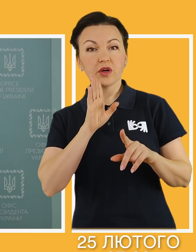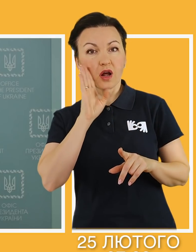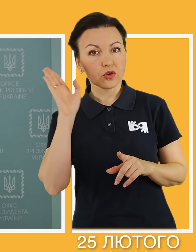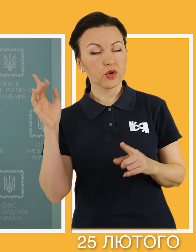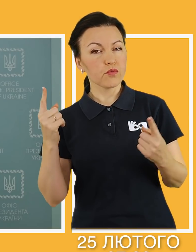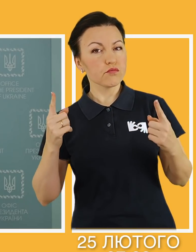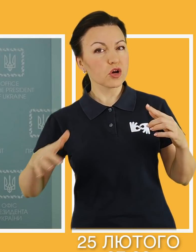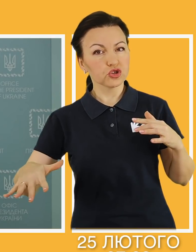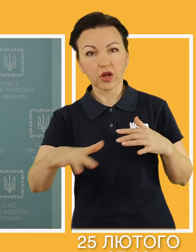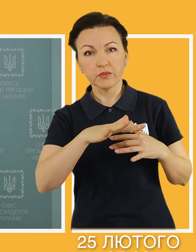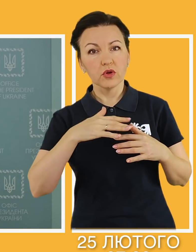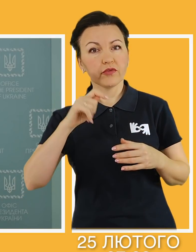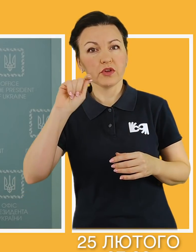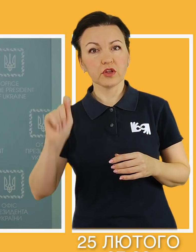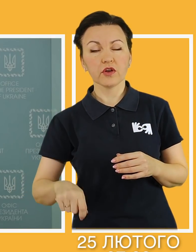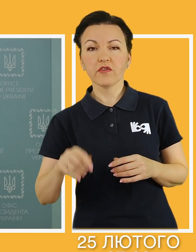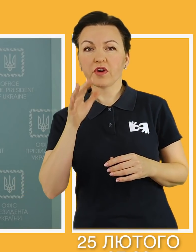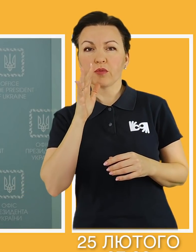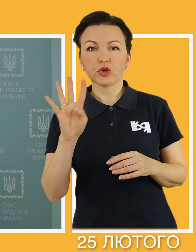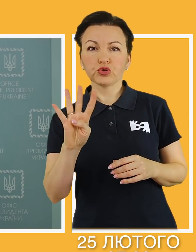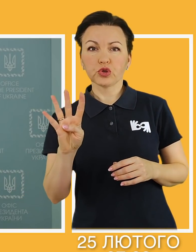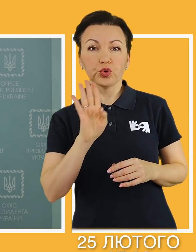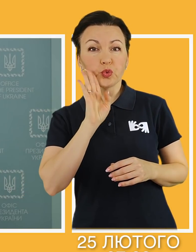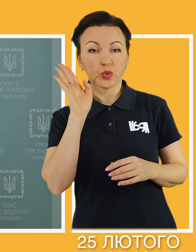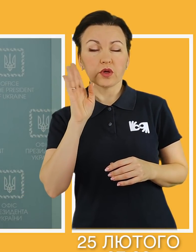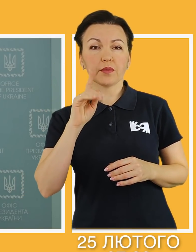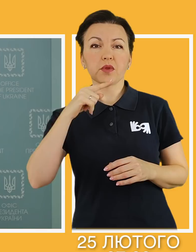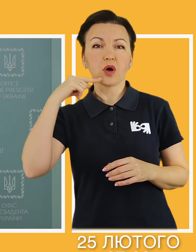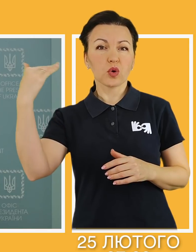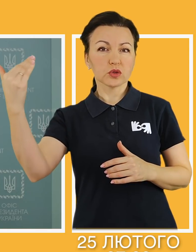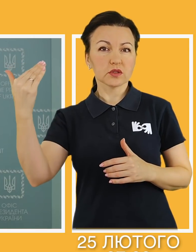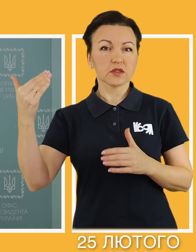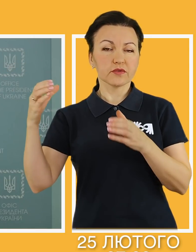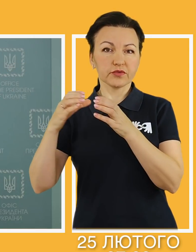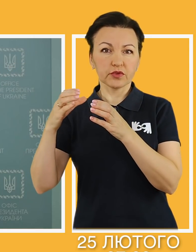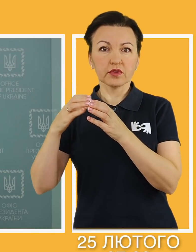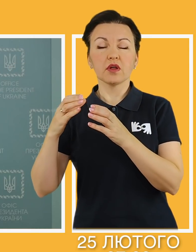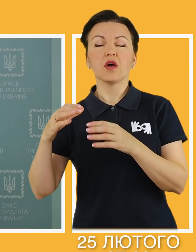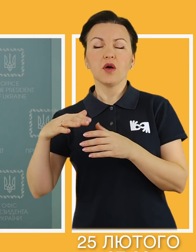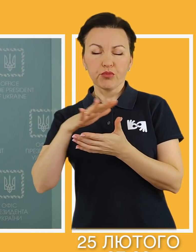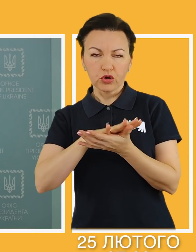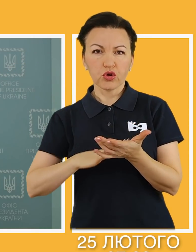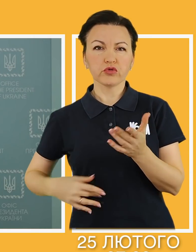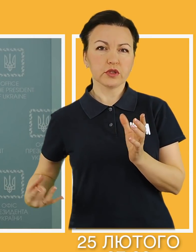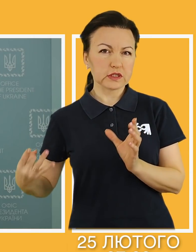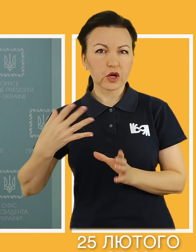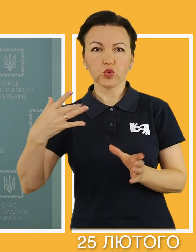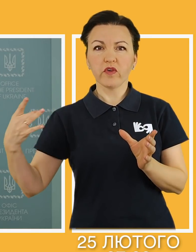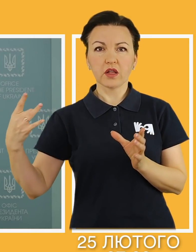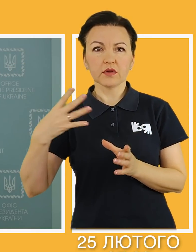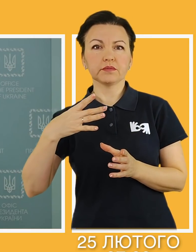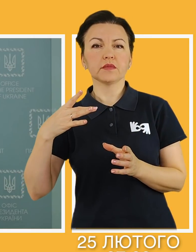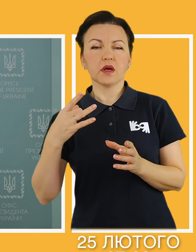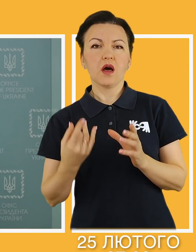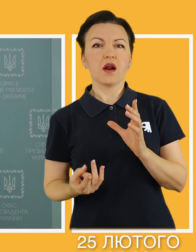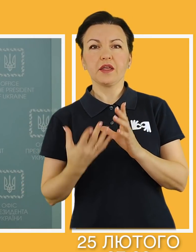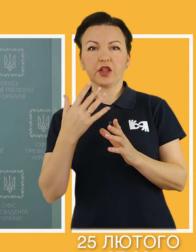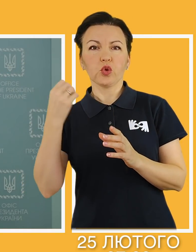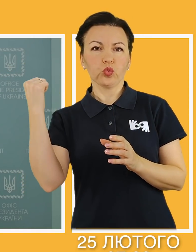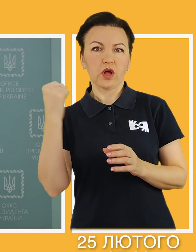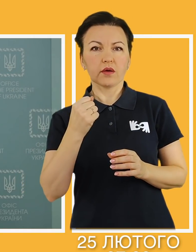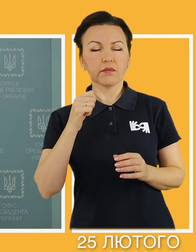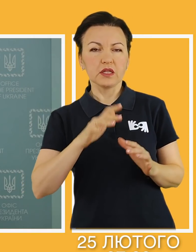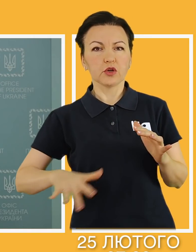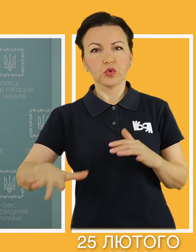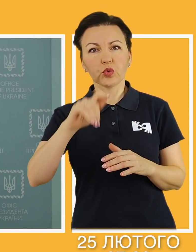Другий ранок масштабної війни. У четвертій годині російські сили продовжували завдувати ракетних ударів по території